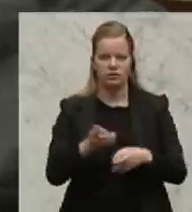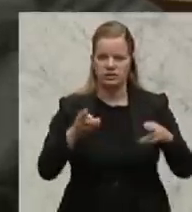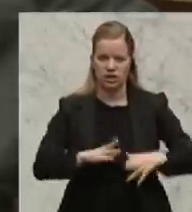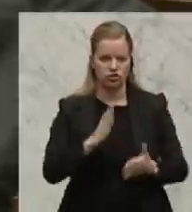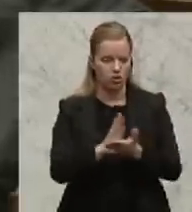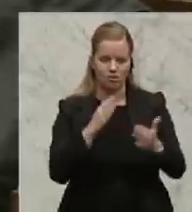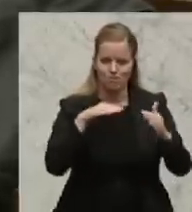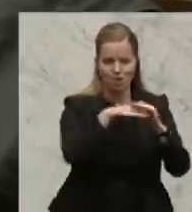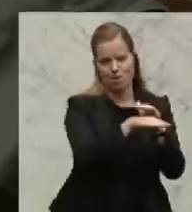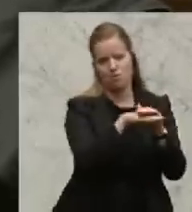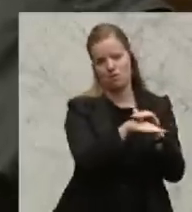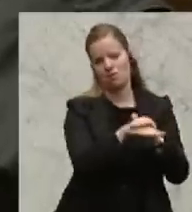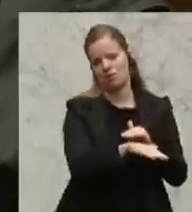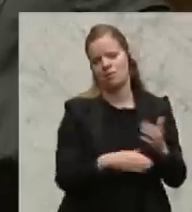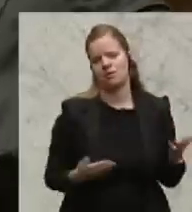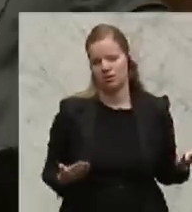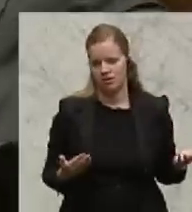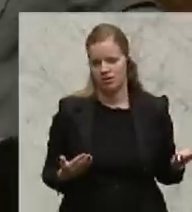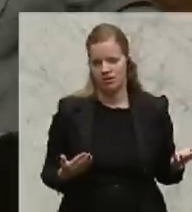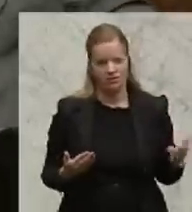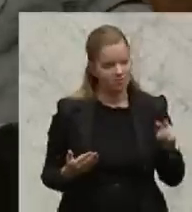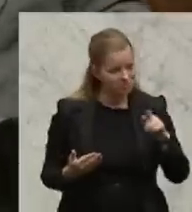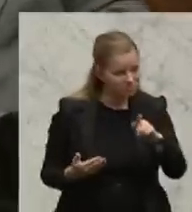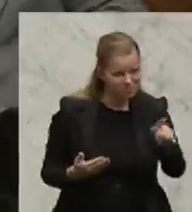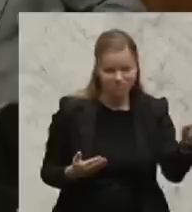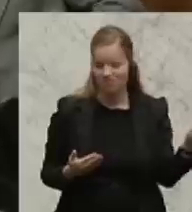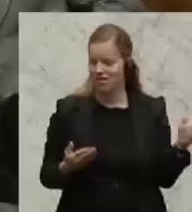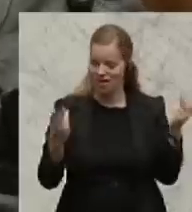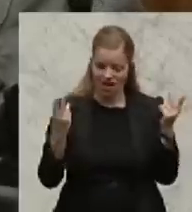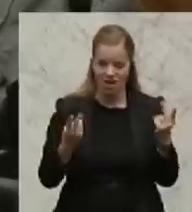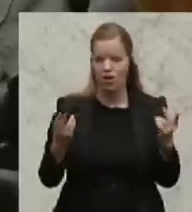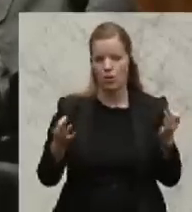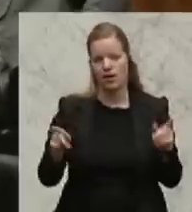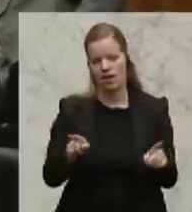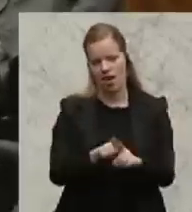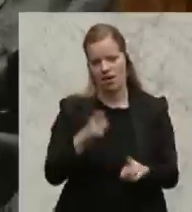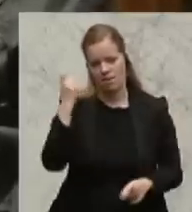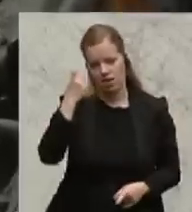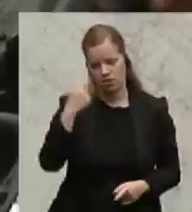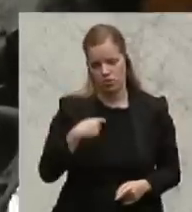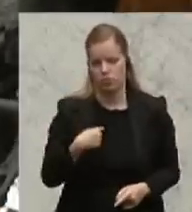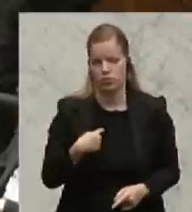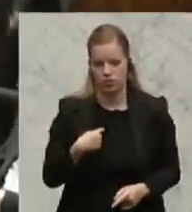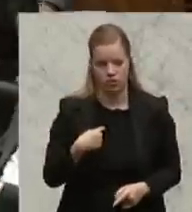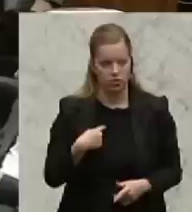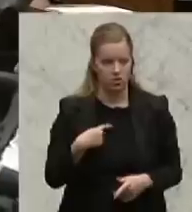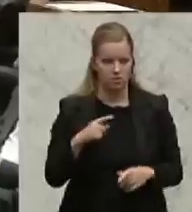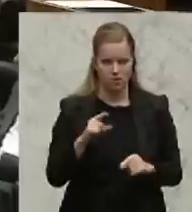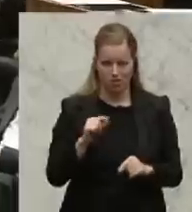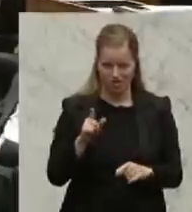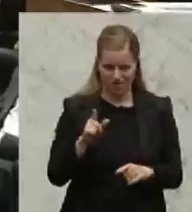das nicht nur ähnlich, sondern ganz gleich gesehen. Sie haben nicht einmal auf Ihre Vorschläge